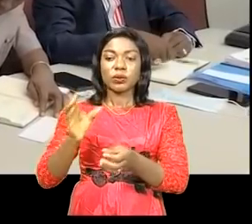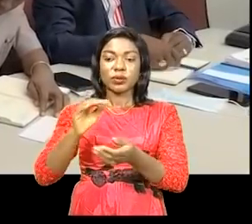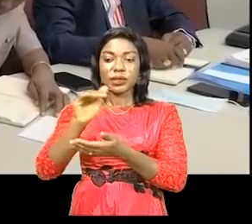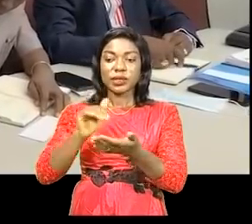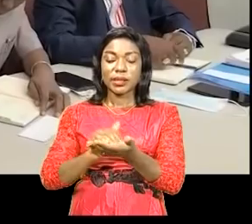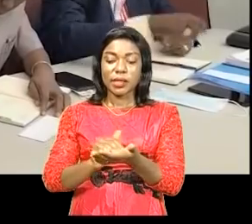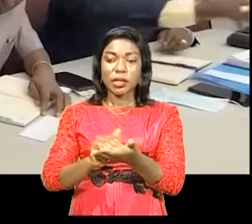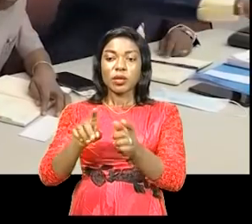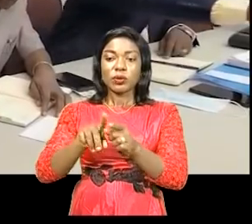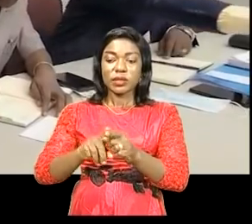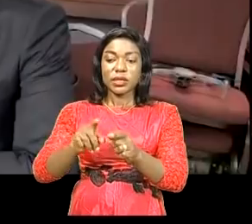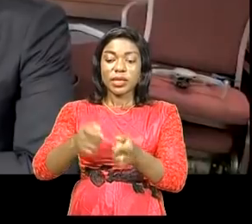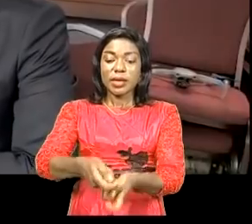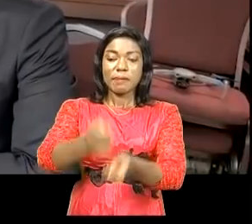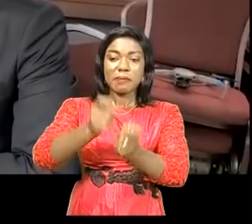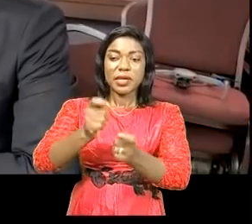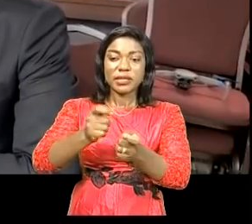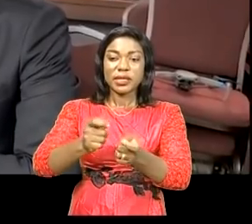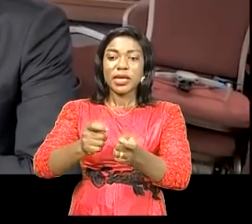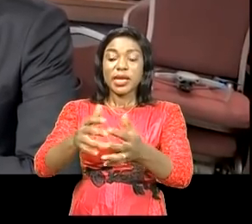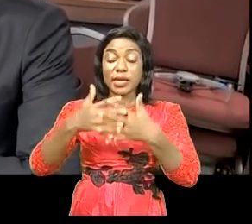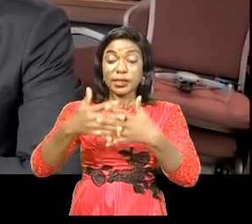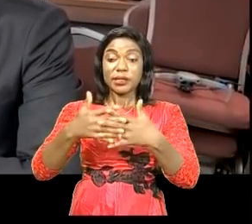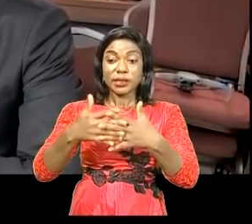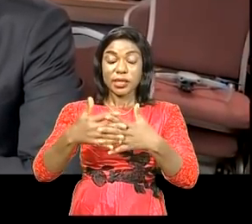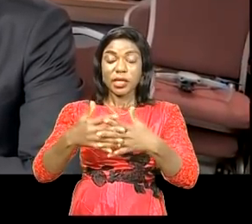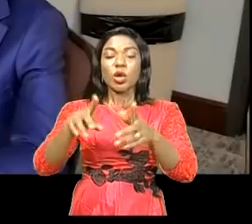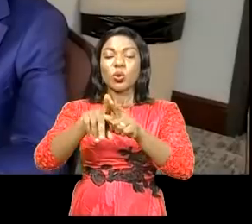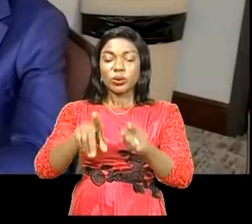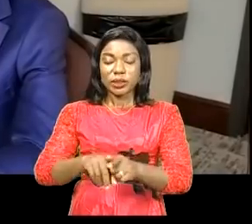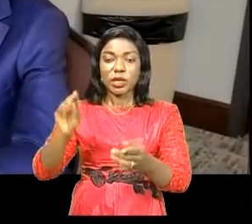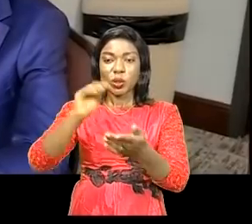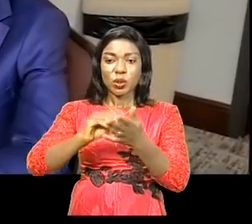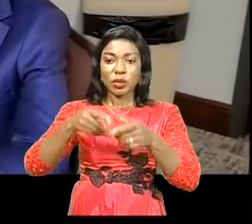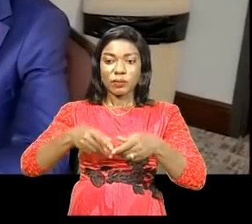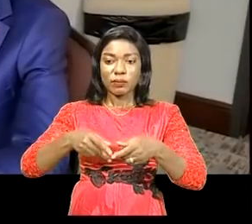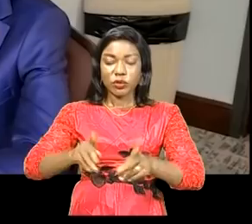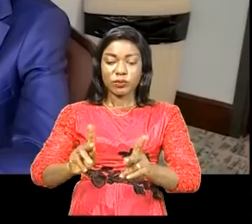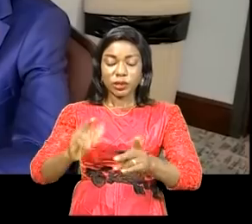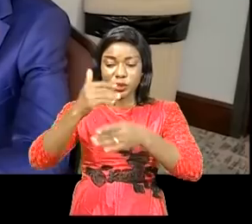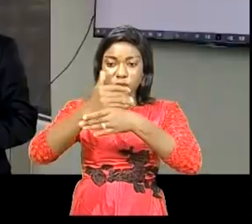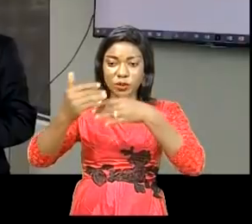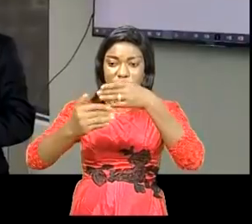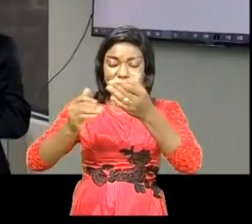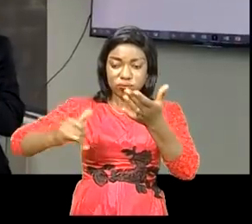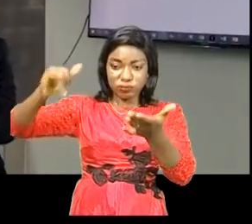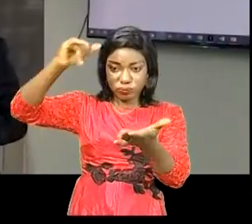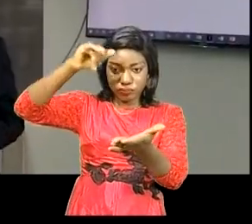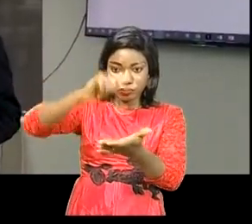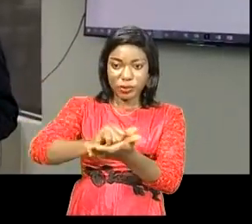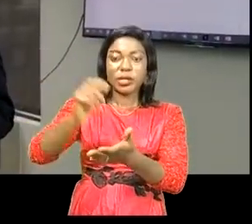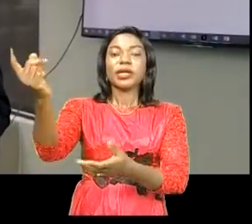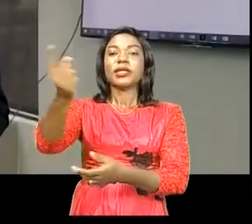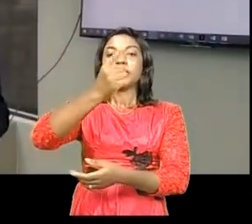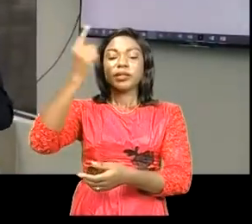entreprise de pêche industrielle d'une société agroalimentaire ainsi que la possibilité de construire un aéroport au standard international